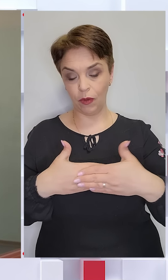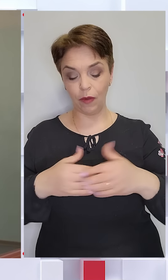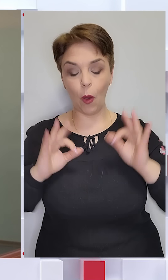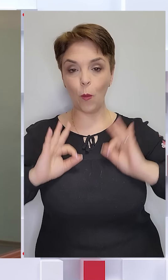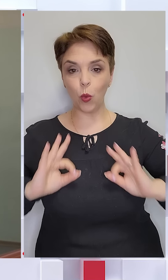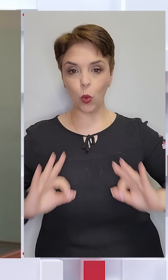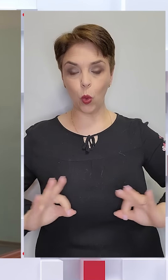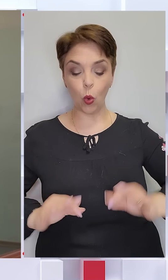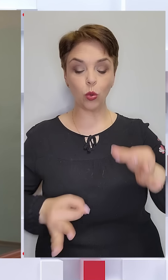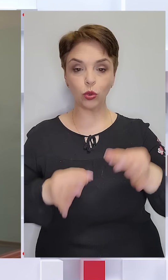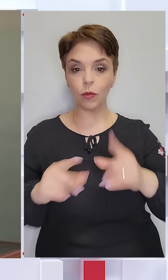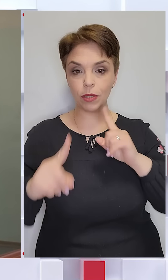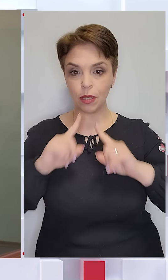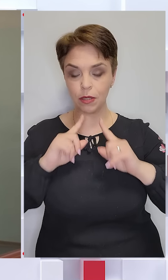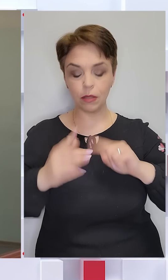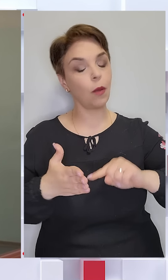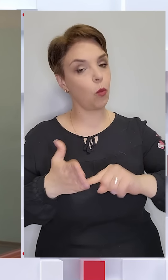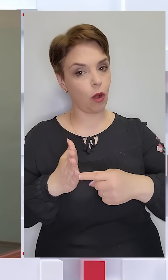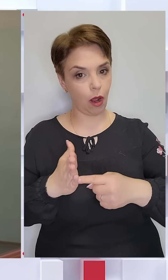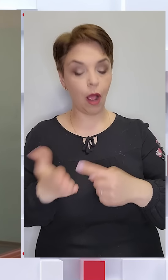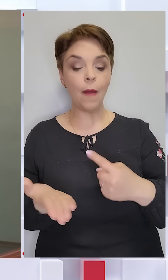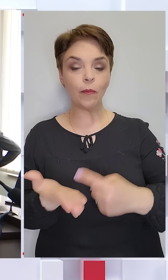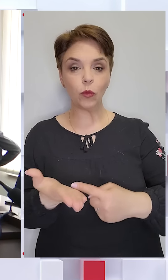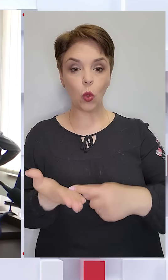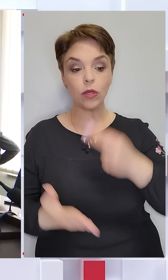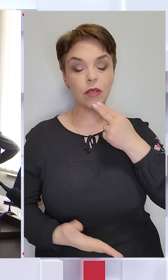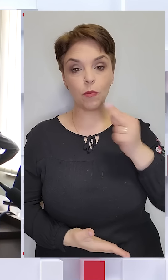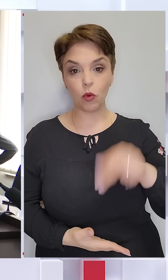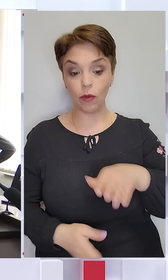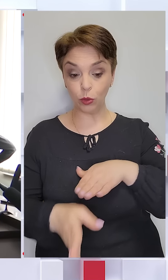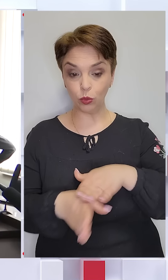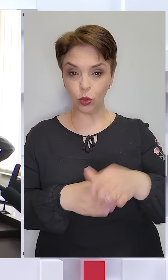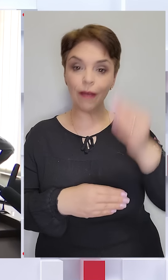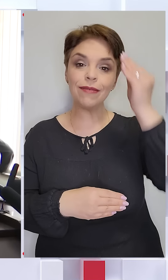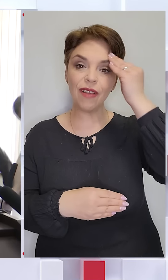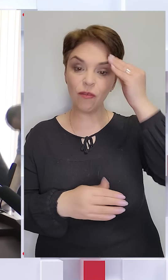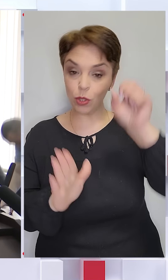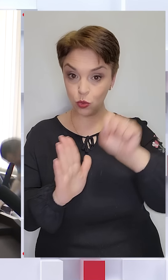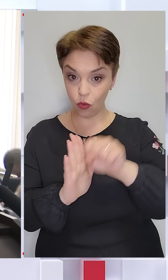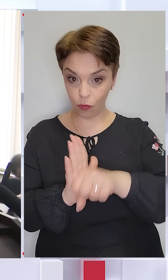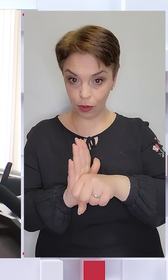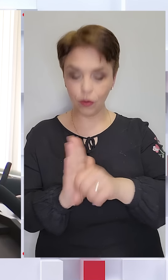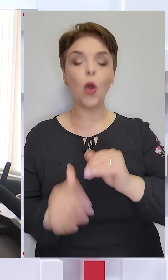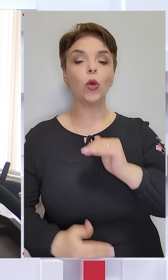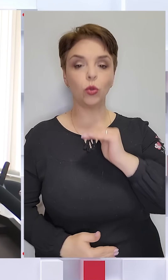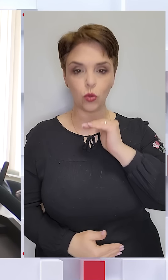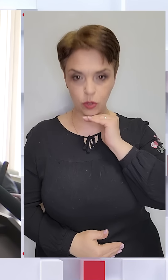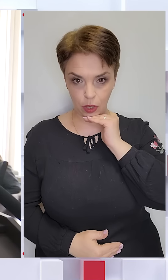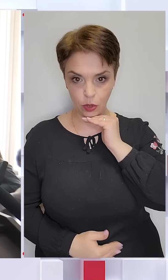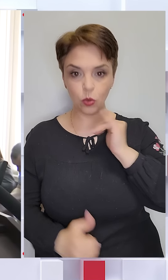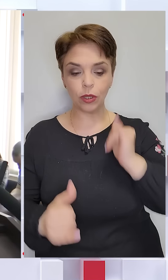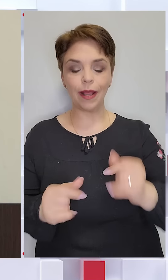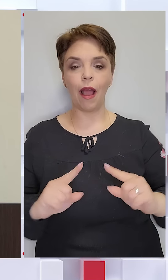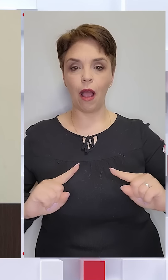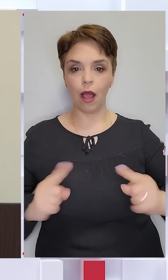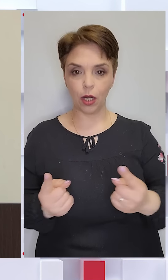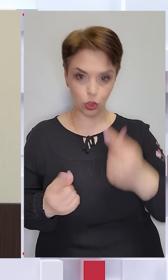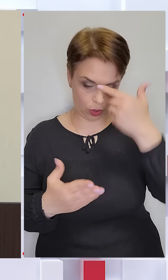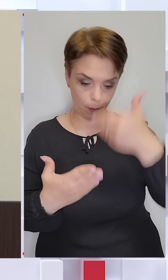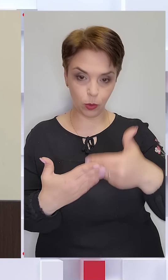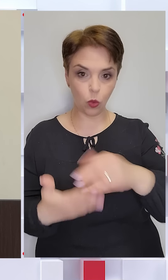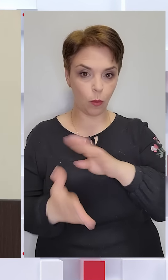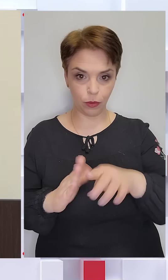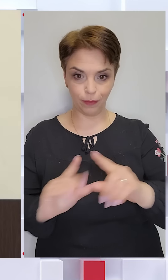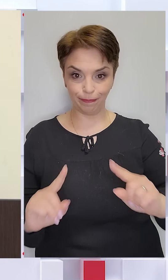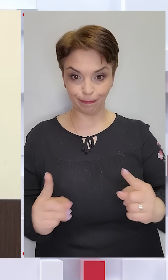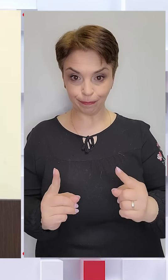прокурор у судовому засіданні наполягає. Доказів про вини у скоєнні навмисного вбивства достатньо для тримання підозрюваного під